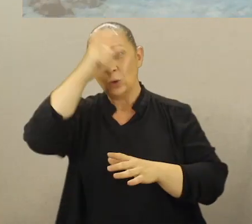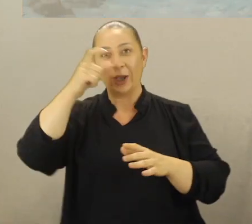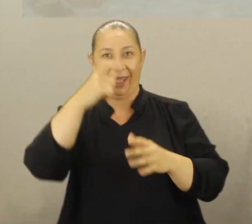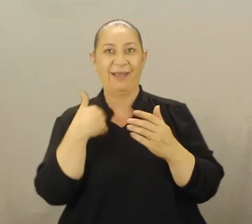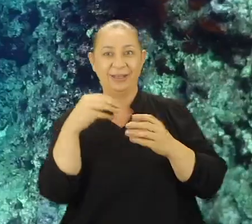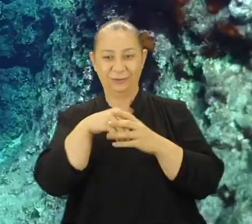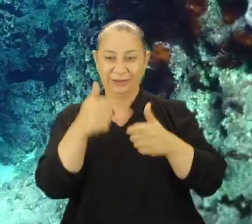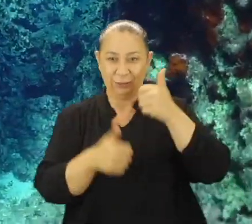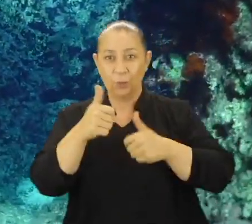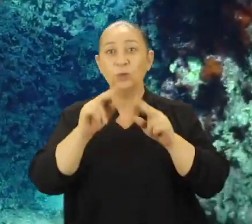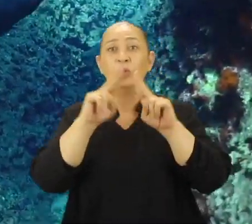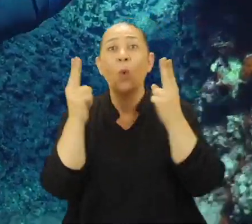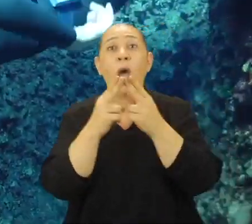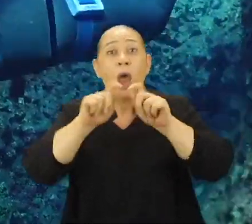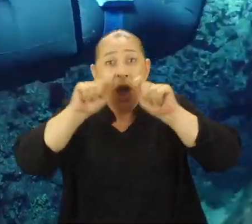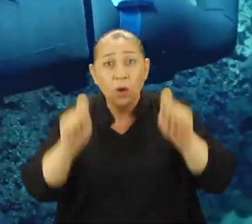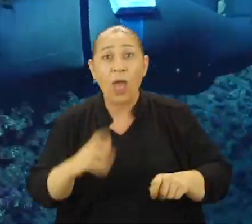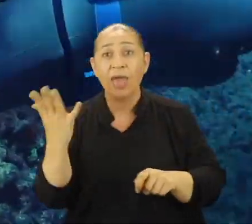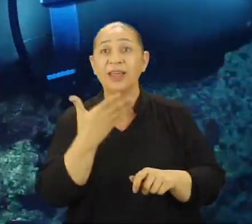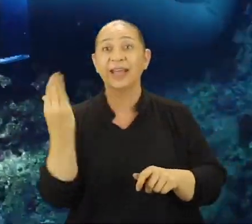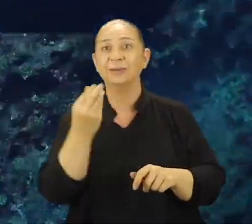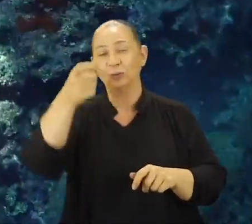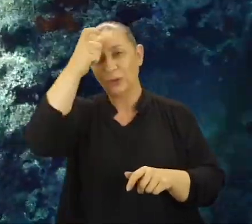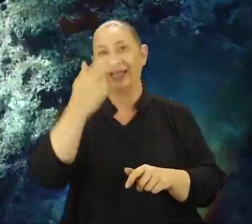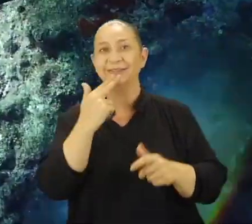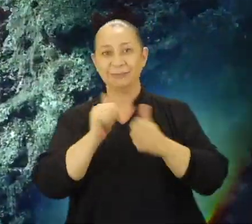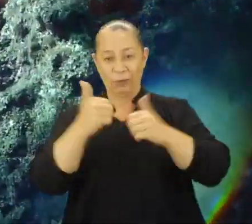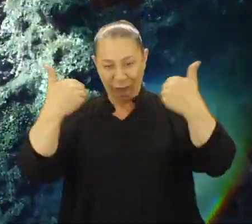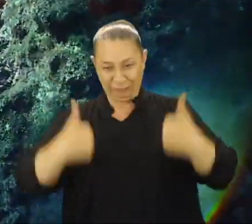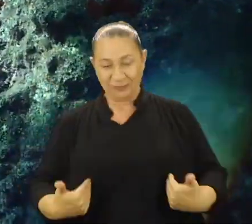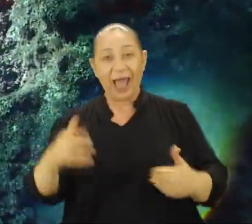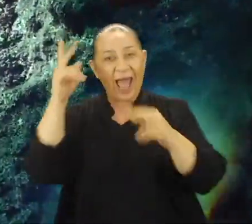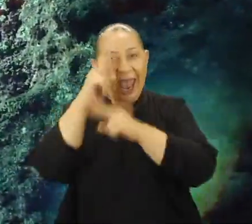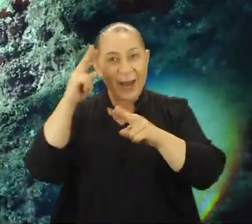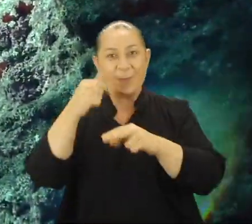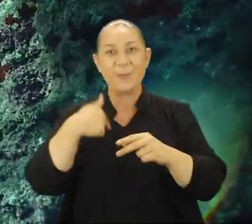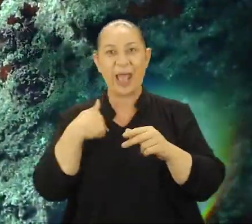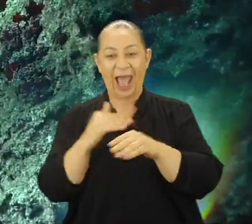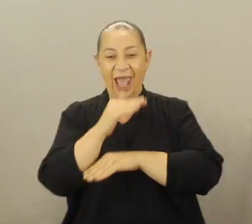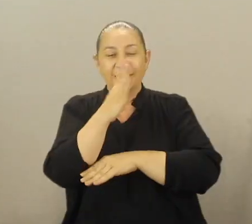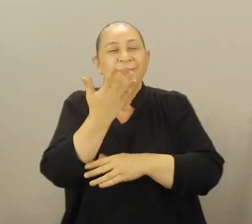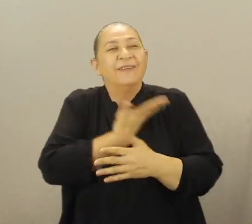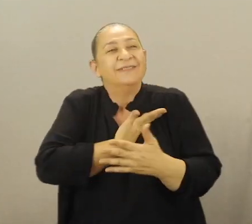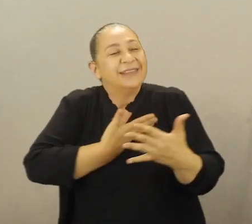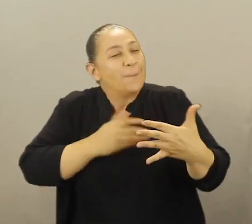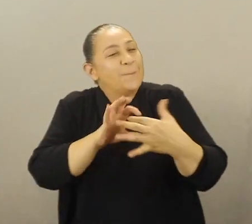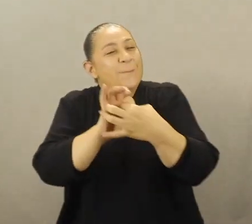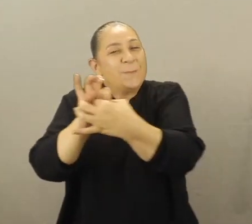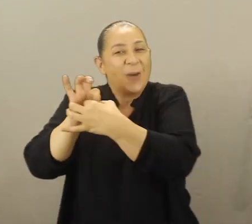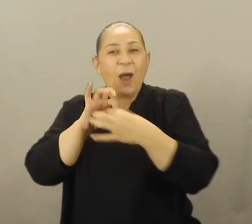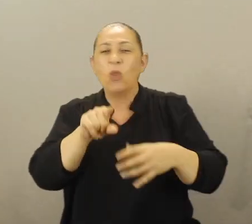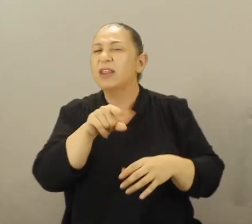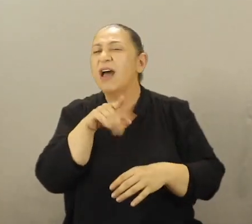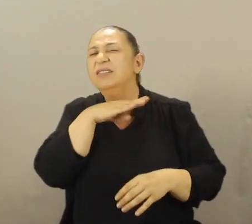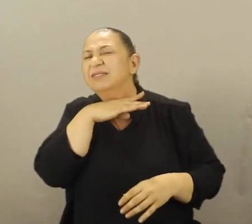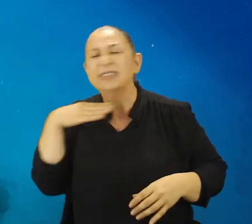temsil ediyorum. Bu branşta dünya rekorları bulunan en genç Türk kadın sporcuyum. Hayallerim benim hayata tutunma nedenim ve onlardan